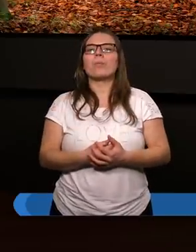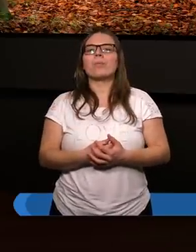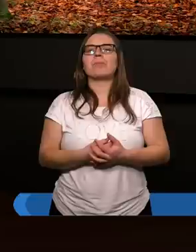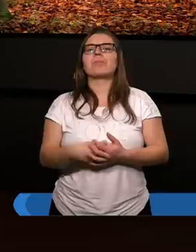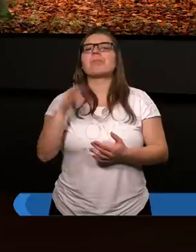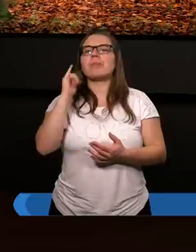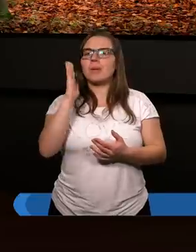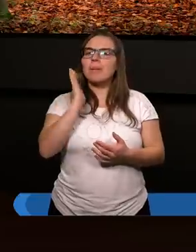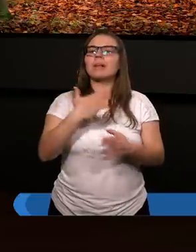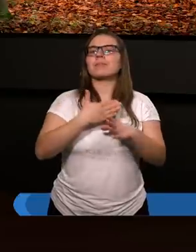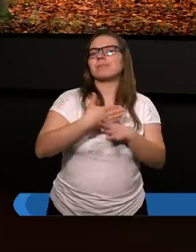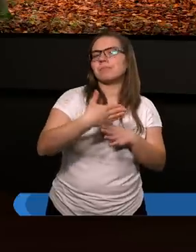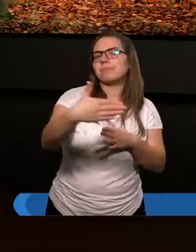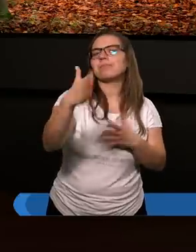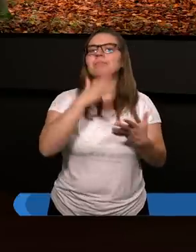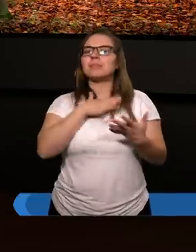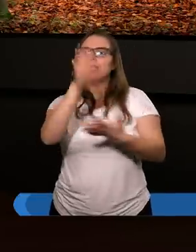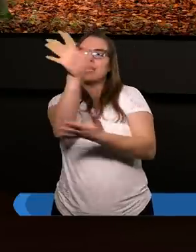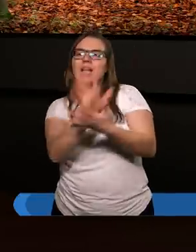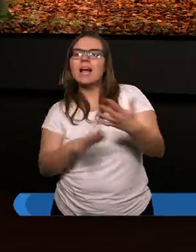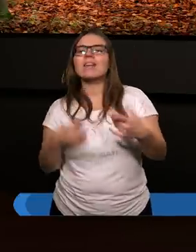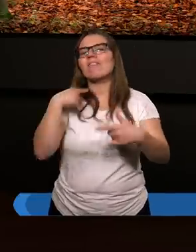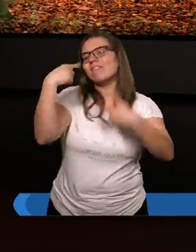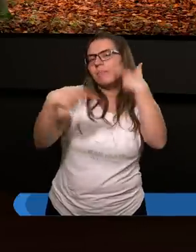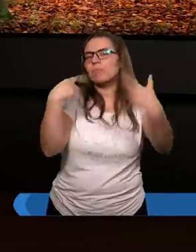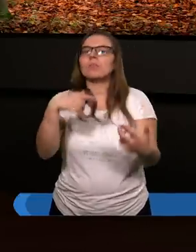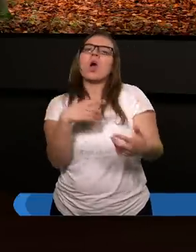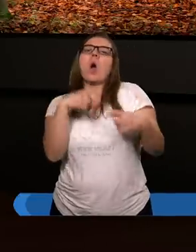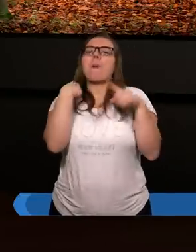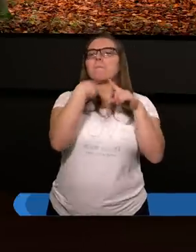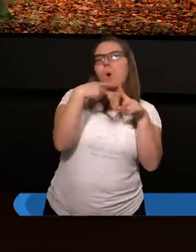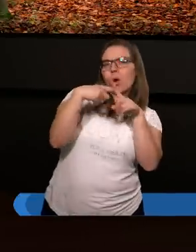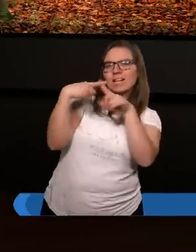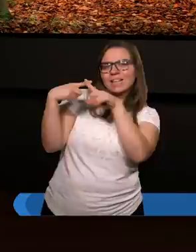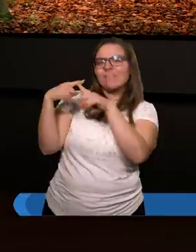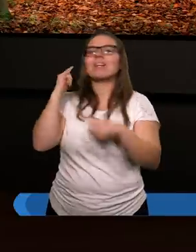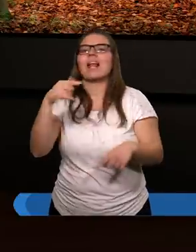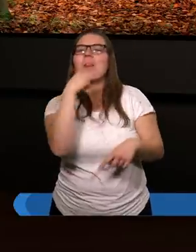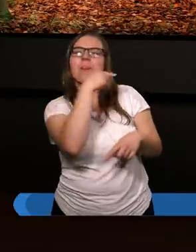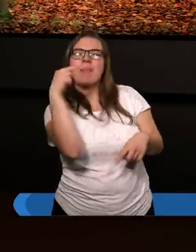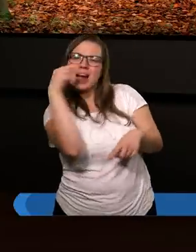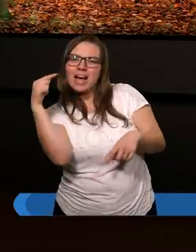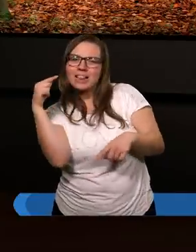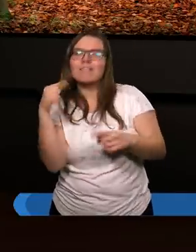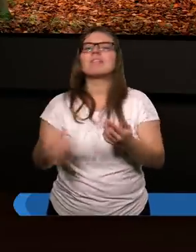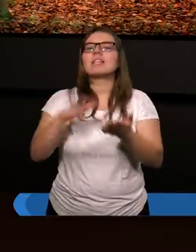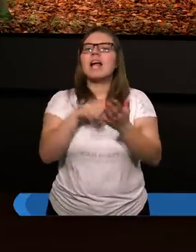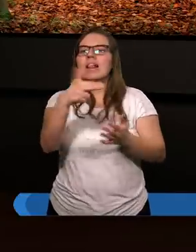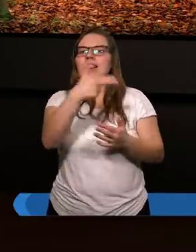i będziemy mieli teksty, które wypowiadają się pozytywnie i negatywnie na temat prawa,